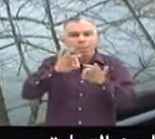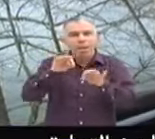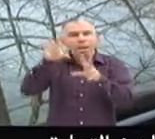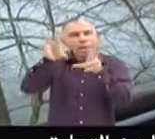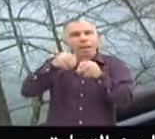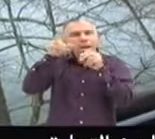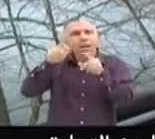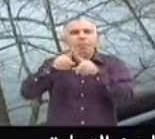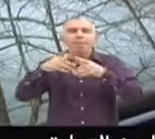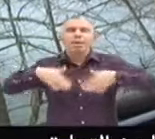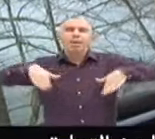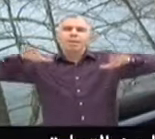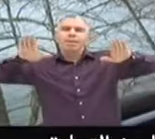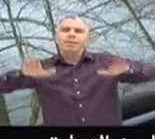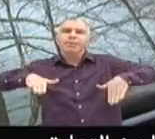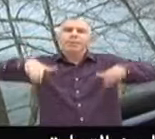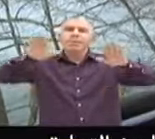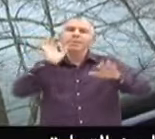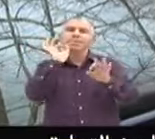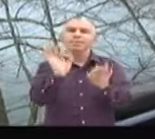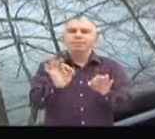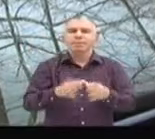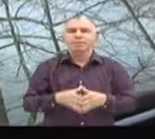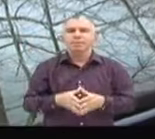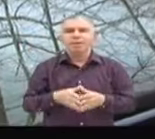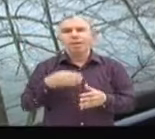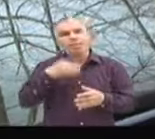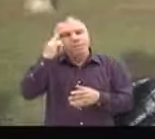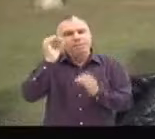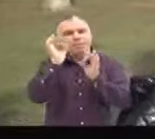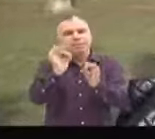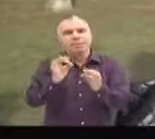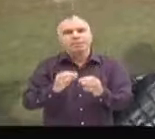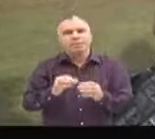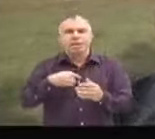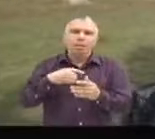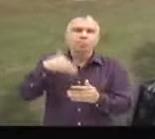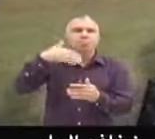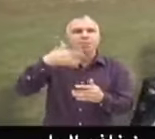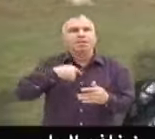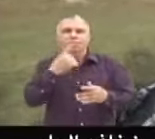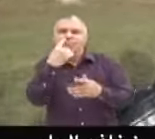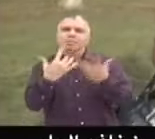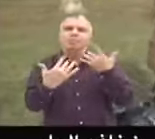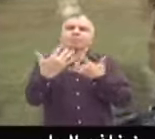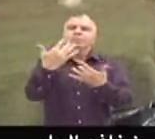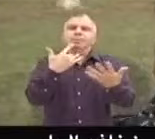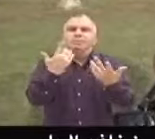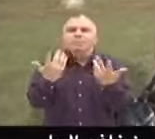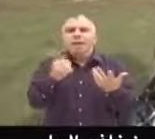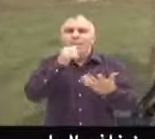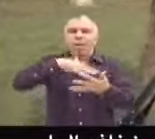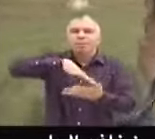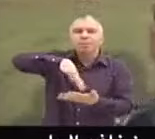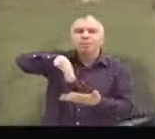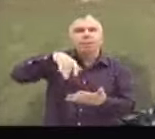des... J'ai l'impression qu'elle me donne une espèce d'envolée. Quand je suis saturée, je vais prendre l'air, je vais marcher au bord